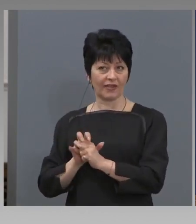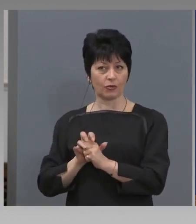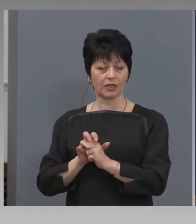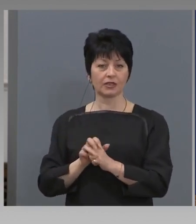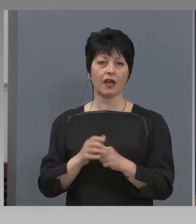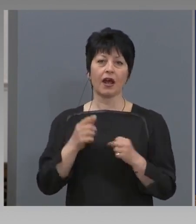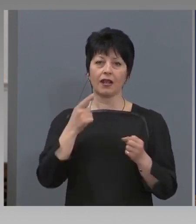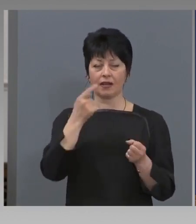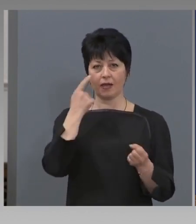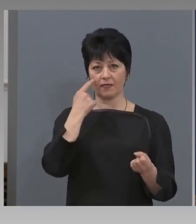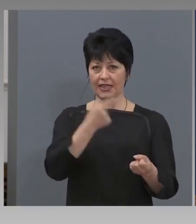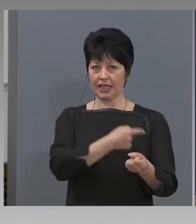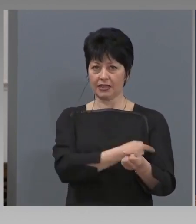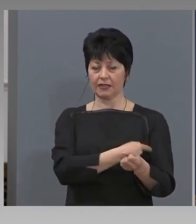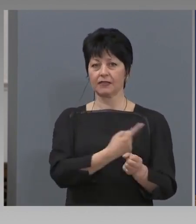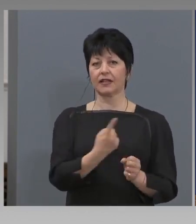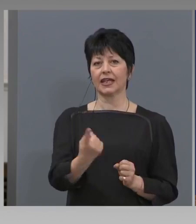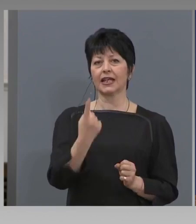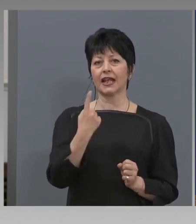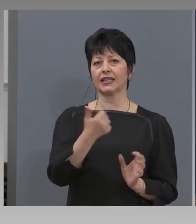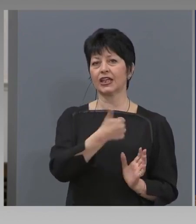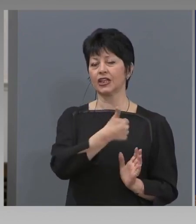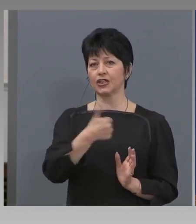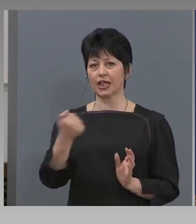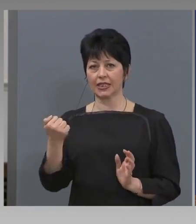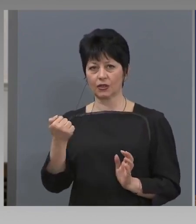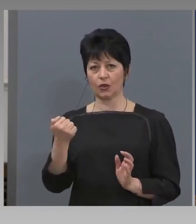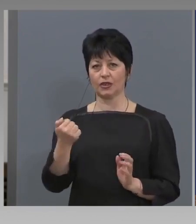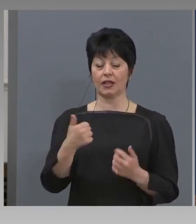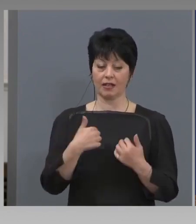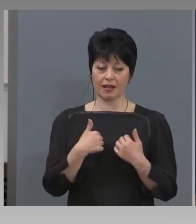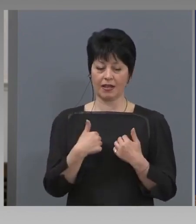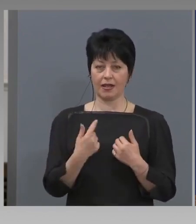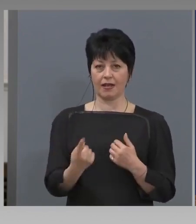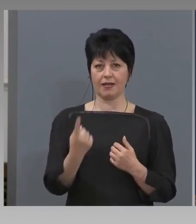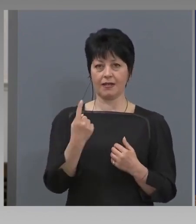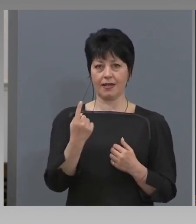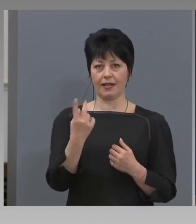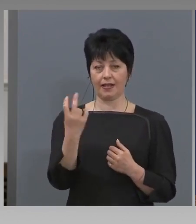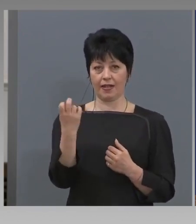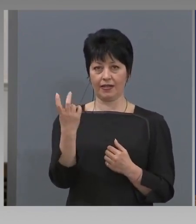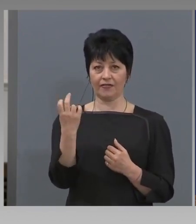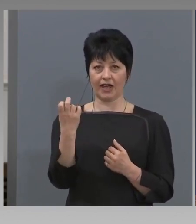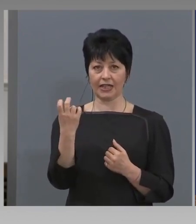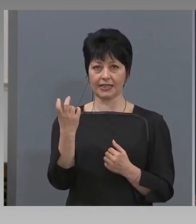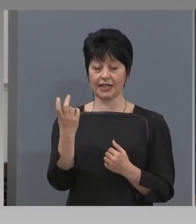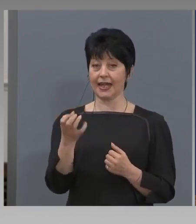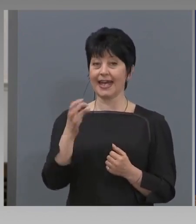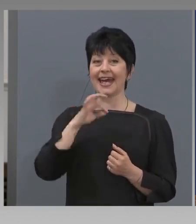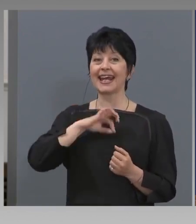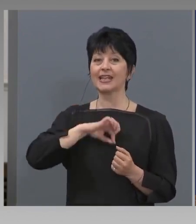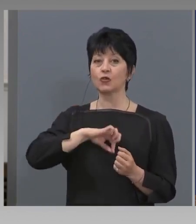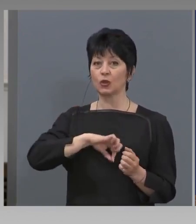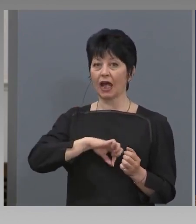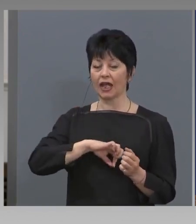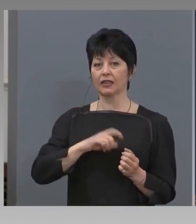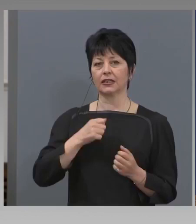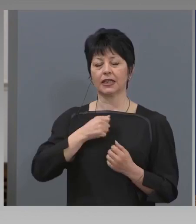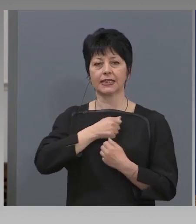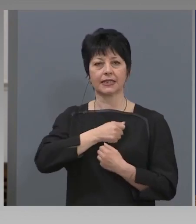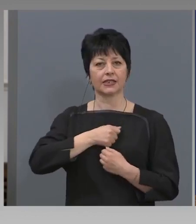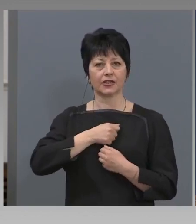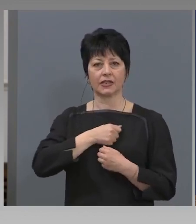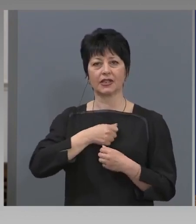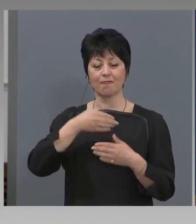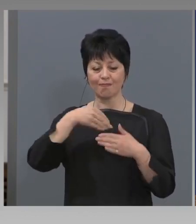тестваха към 1600 човека, ни е 1020, резултатите, за съжаление казвам, са